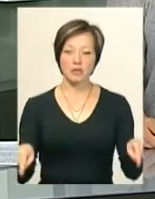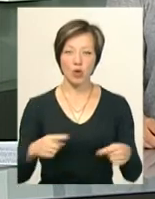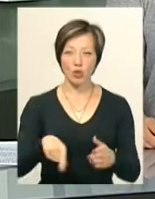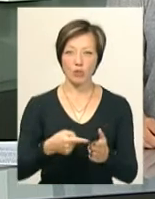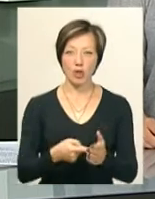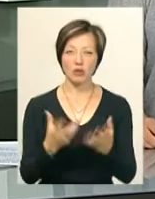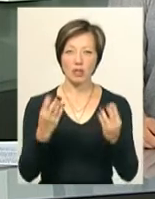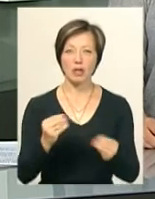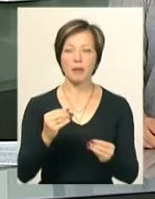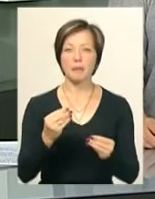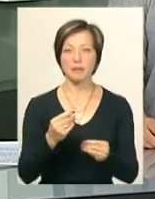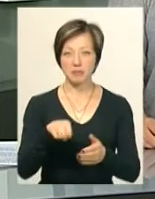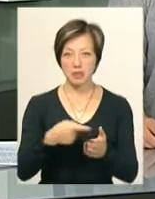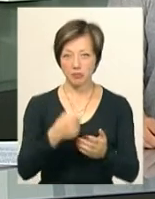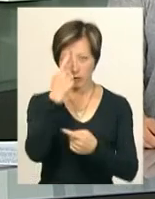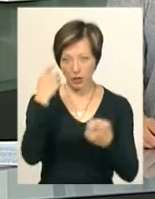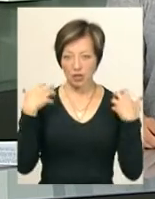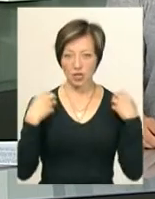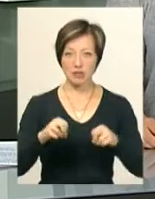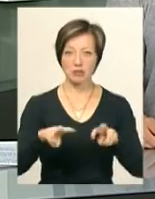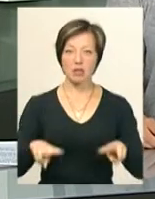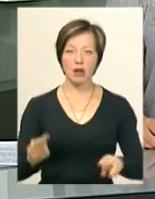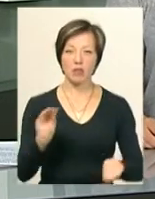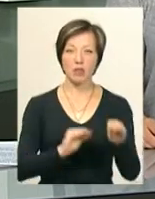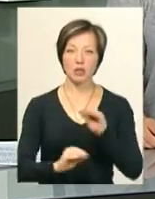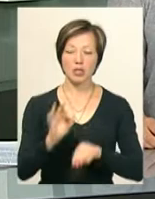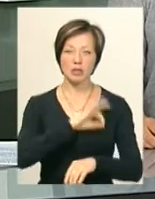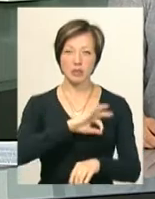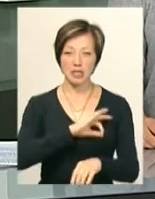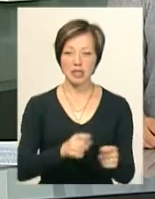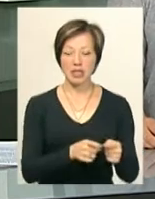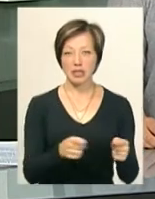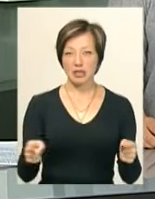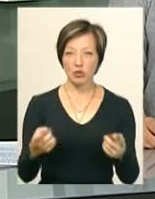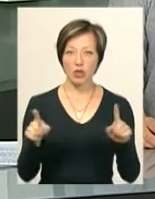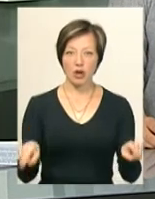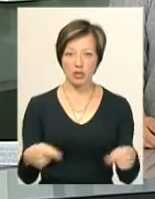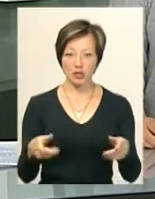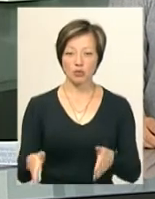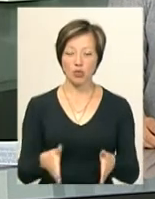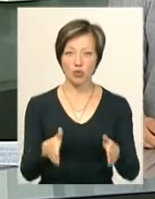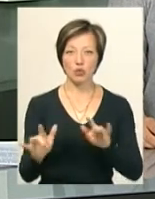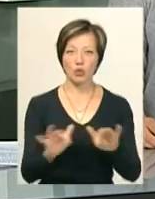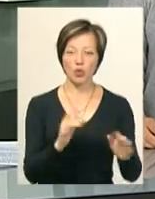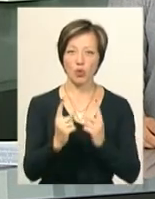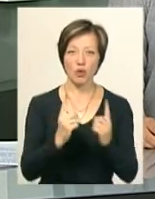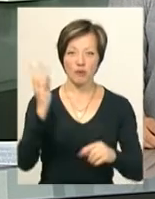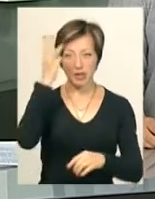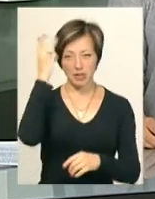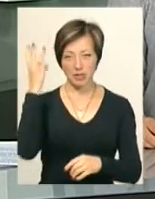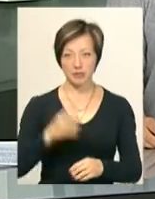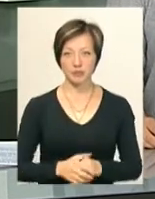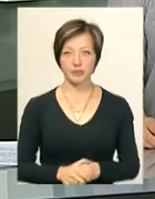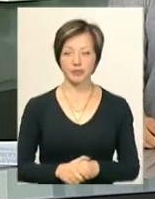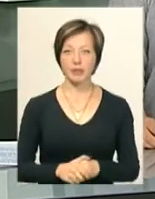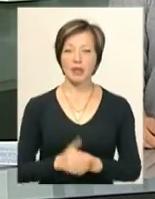до Дня міста. Про це повідомив начальник спеціальної монтажно-експлуатаційної дільниці з організації дорожнього руху в Хмельницькому Юрій